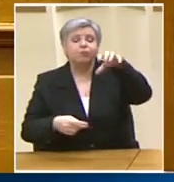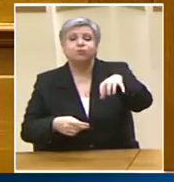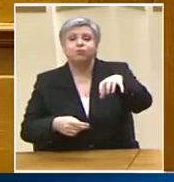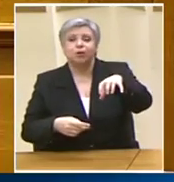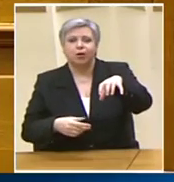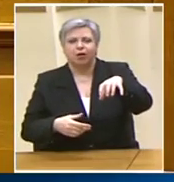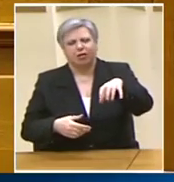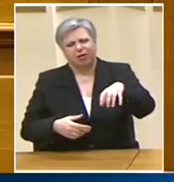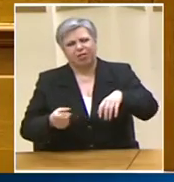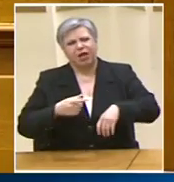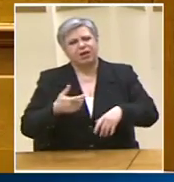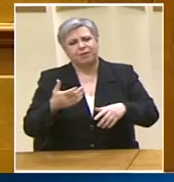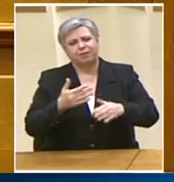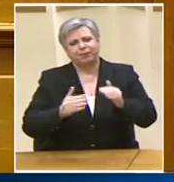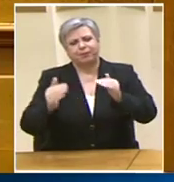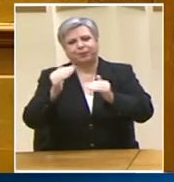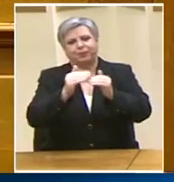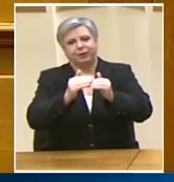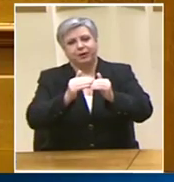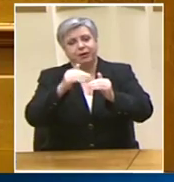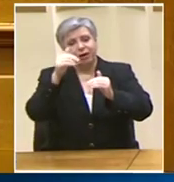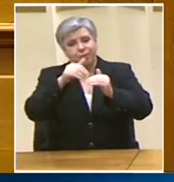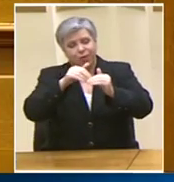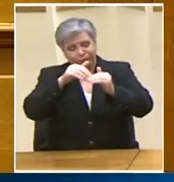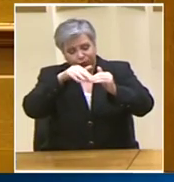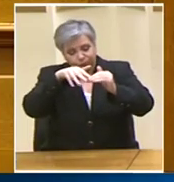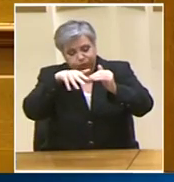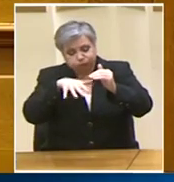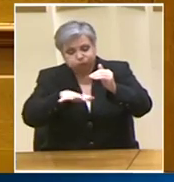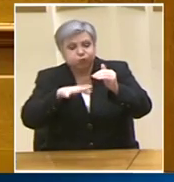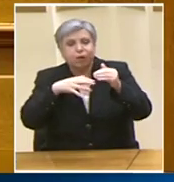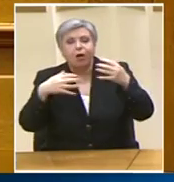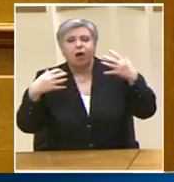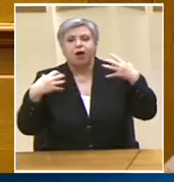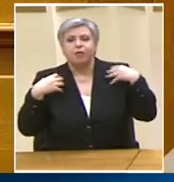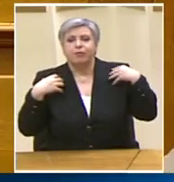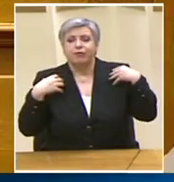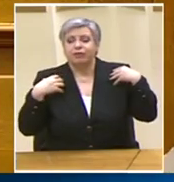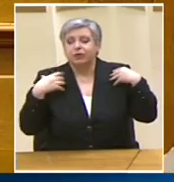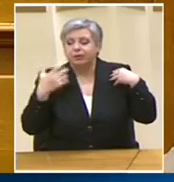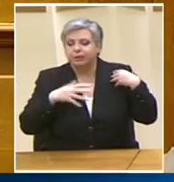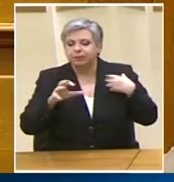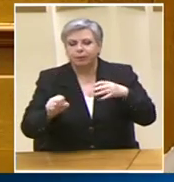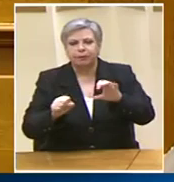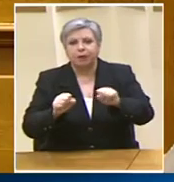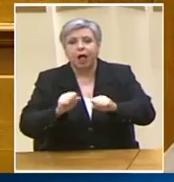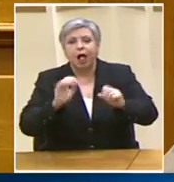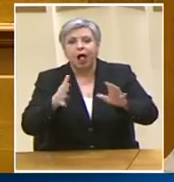θα είναι υπεύθυνη για το συνολικό σχεδιασμό και την καταπολέμηση της διαφοράς μάλιστα. Ας δούμε όμως τις λεπτομέρειες